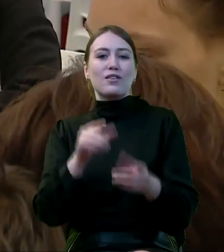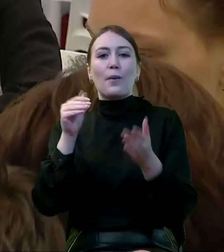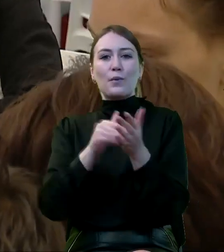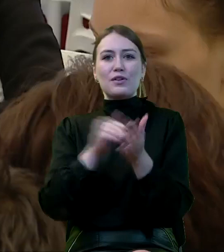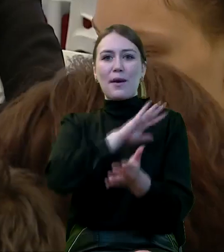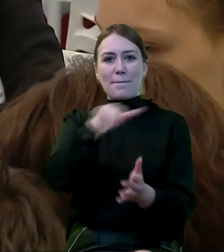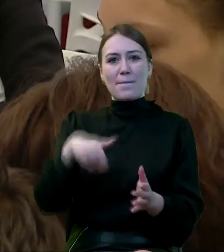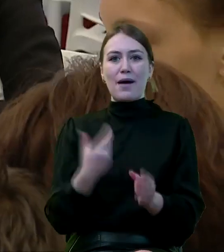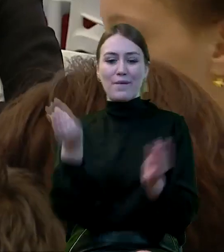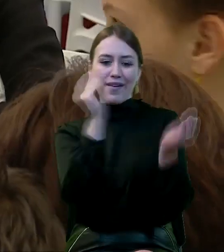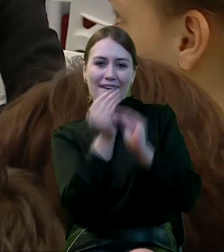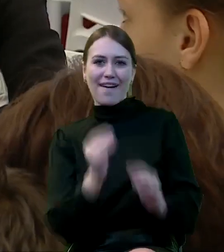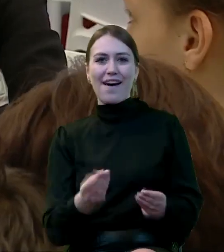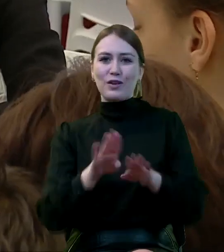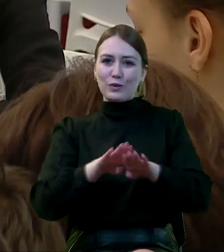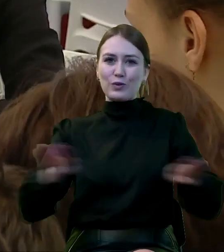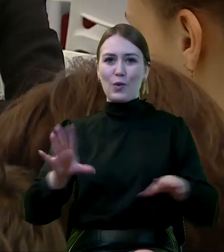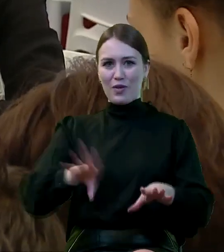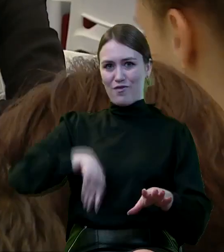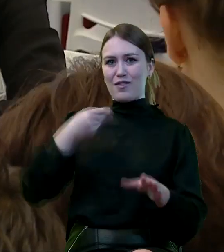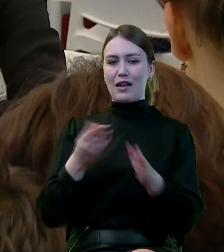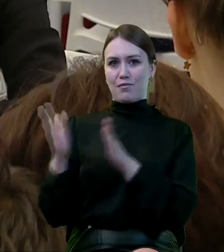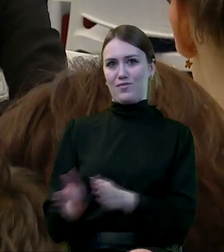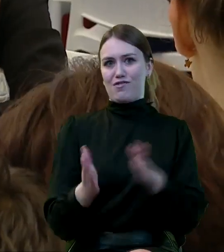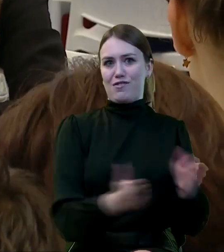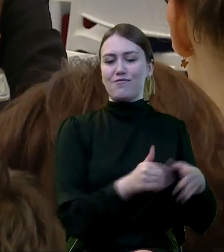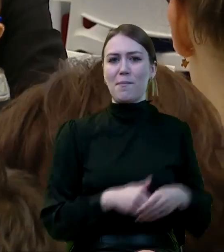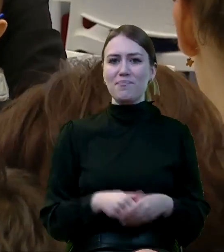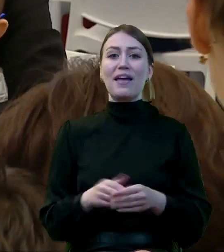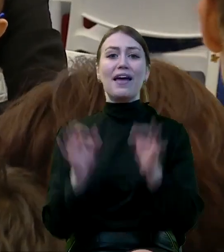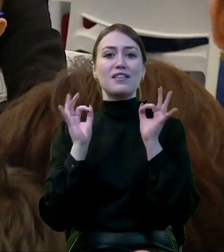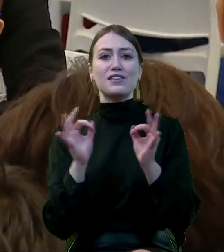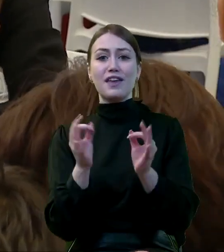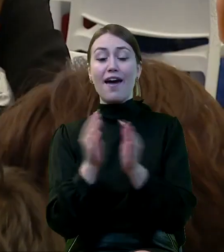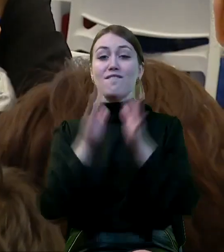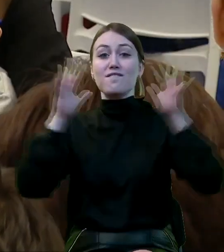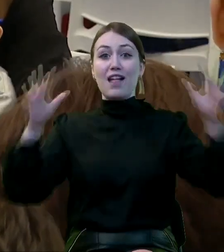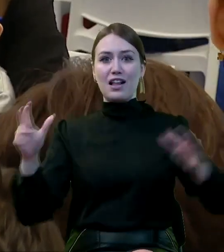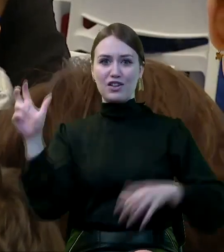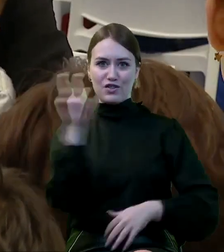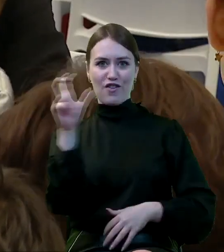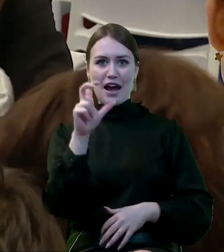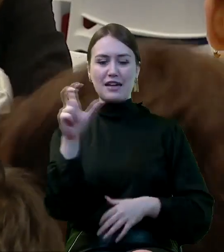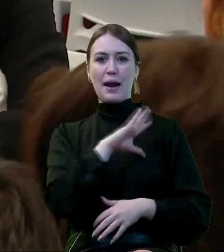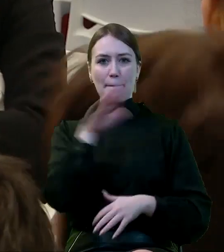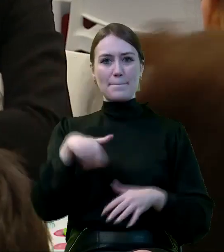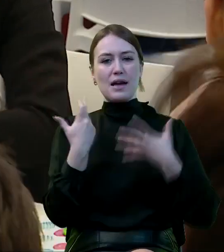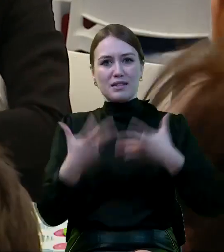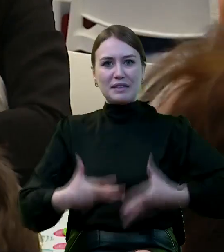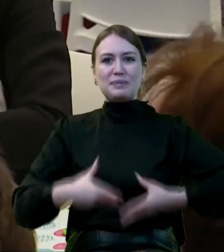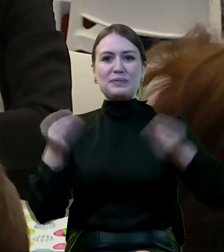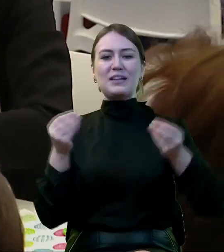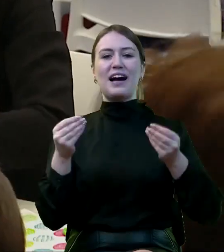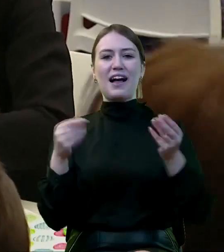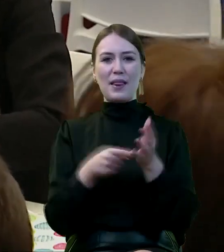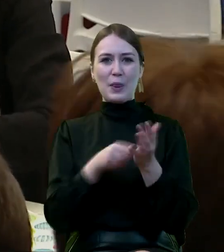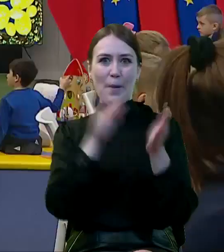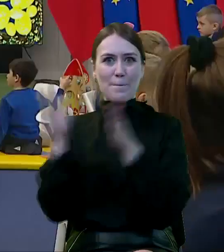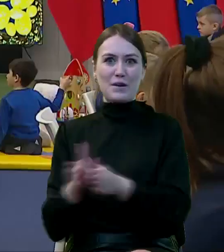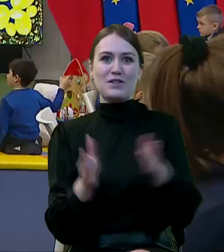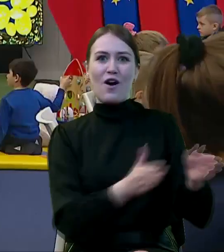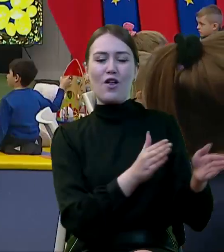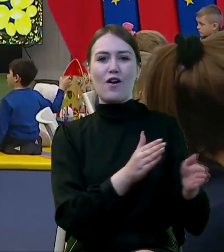ozdoby na świąteczny stół. Ale dzisiaj, Wielki Czwartek, kiedy rozpoczynamy te nasze